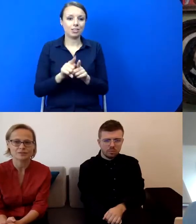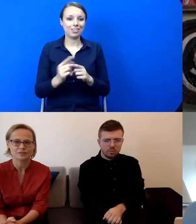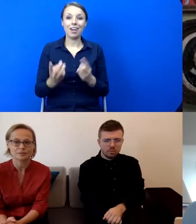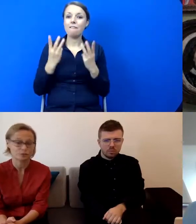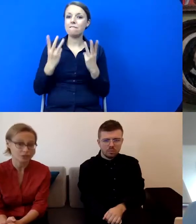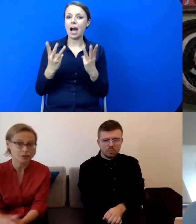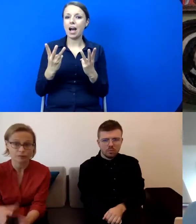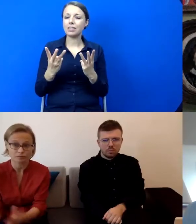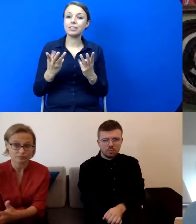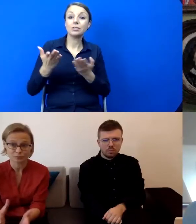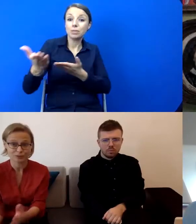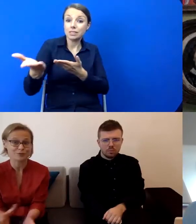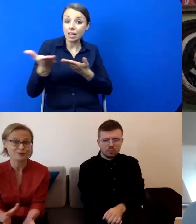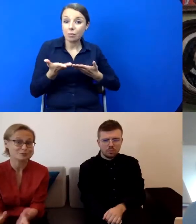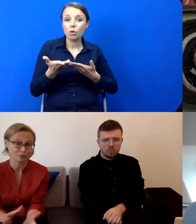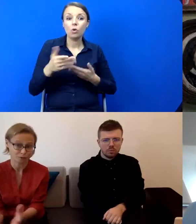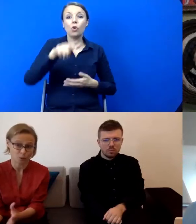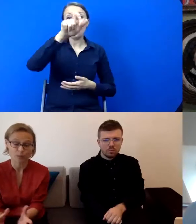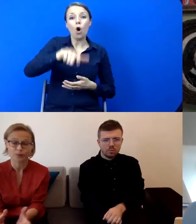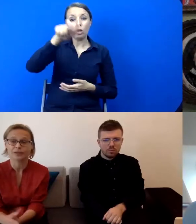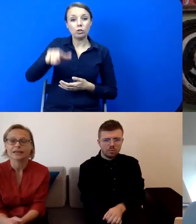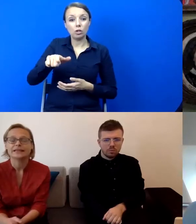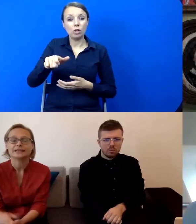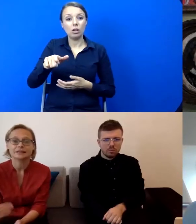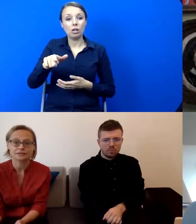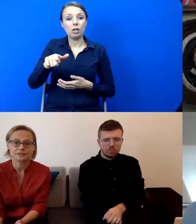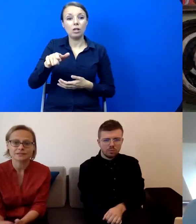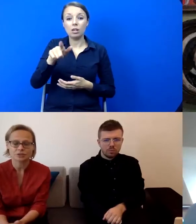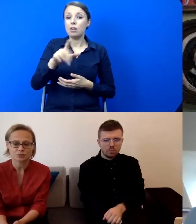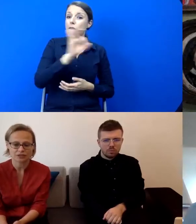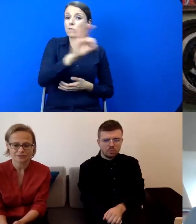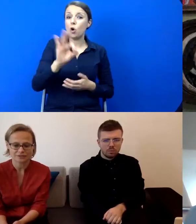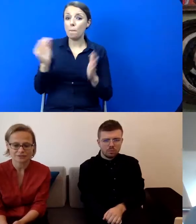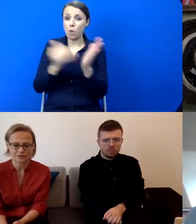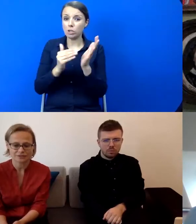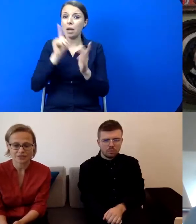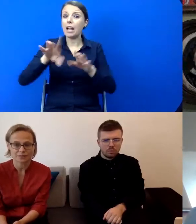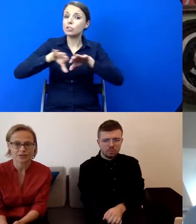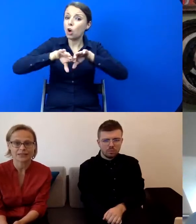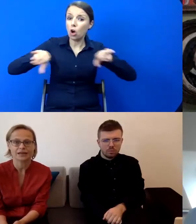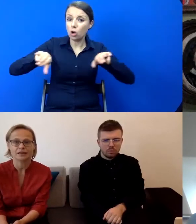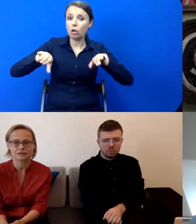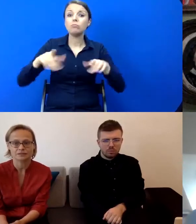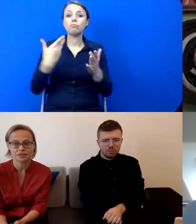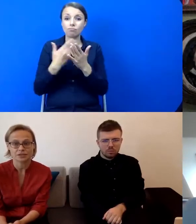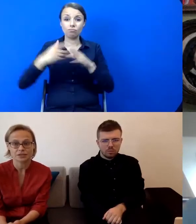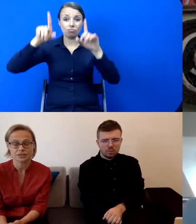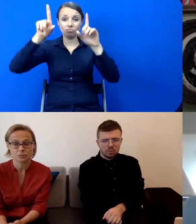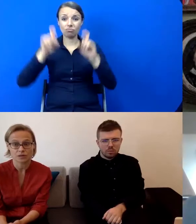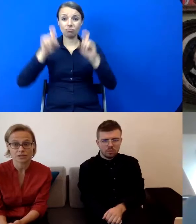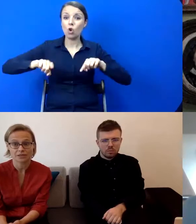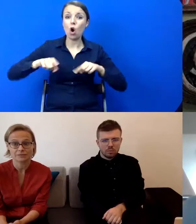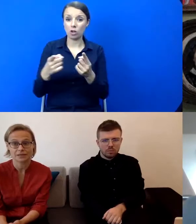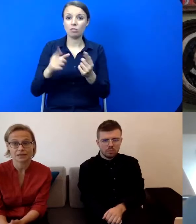potrzebom tutaj osobno grup i zaczęliśmy organizować takie spotkania właśnie z